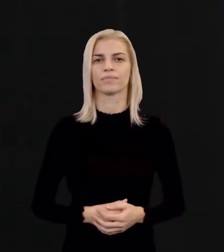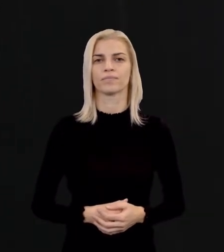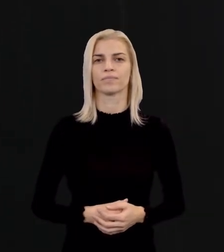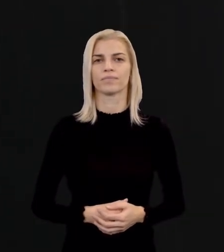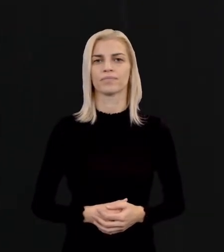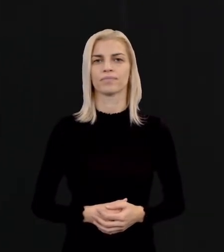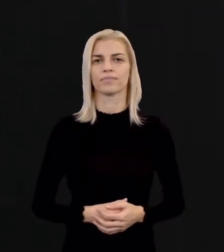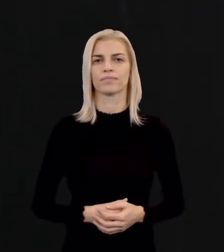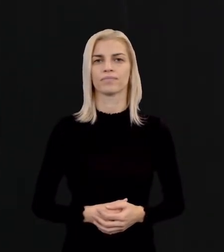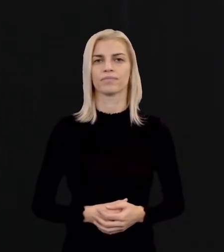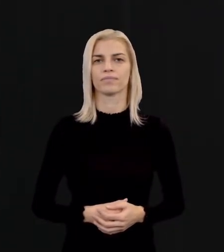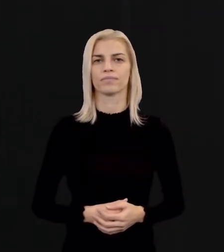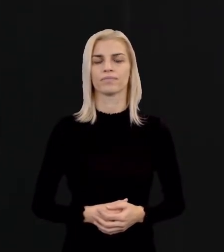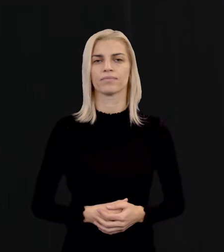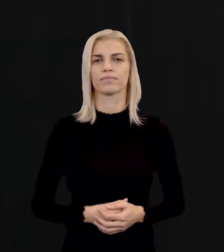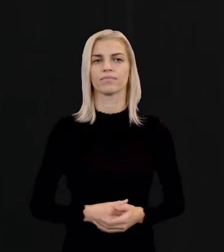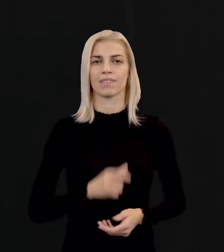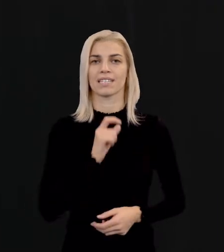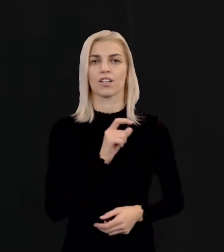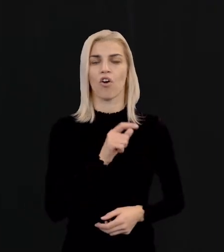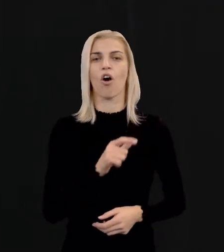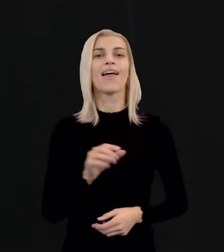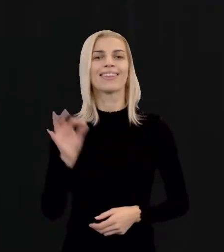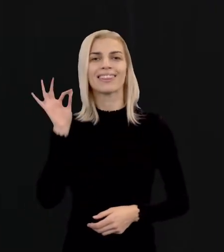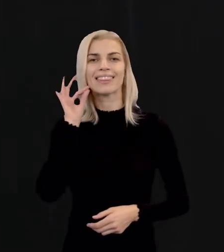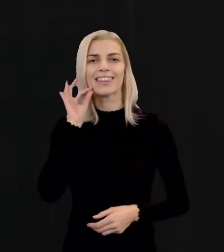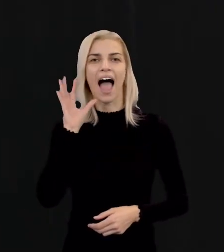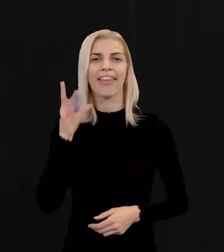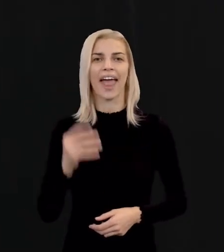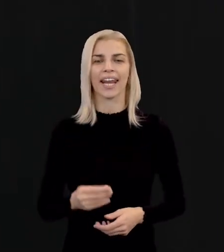Máme slovo nádherne.